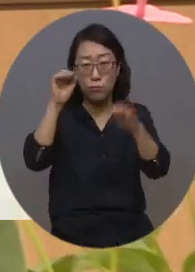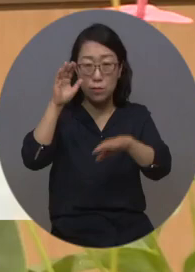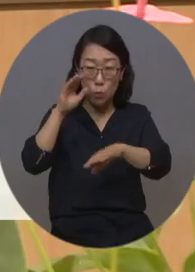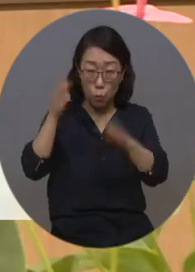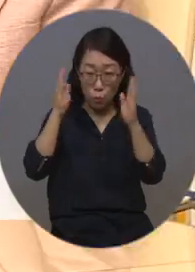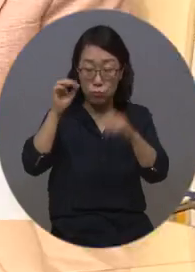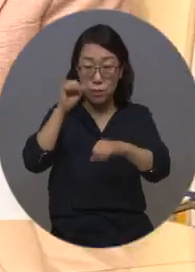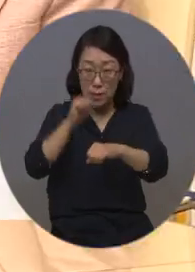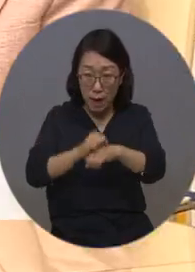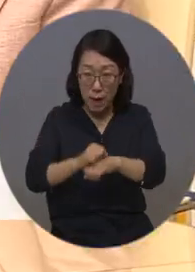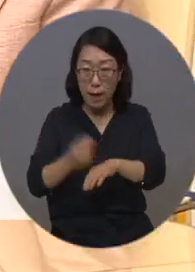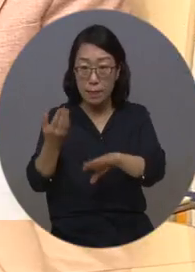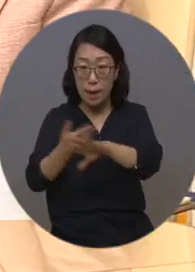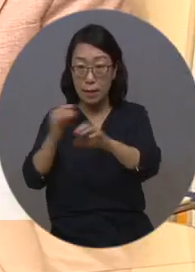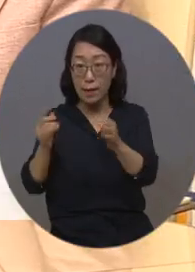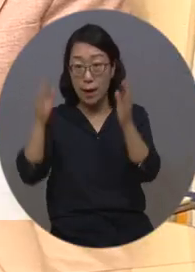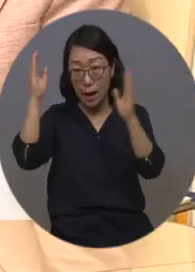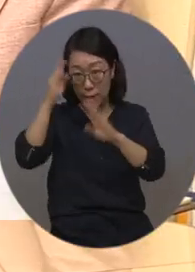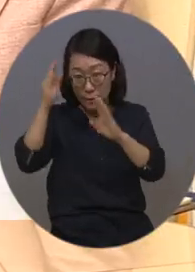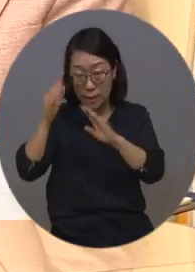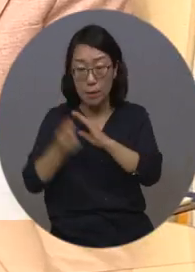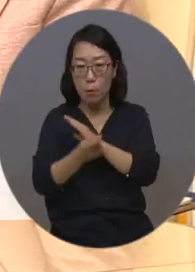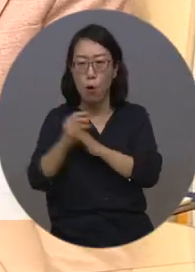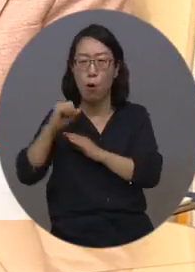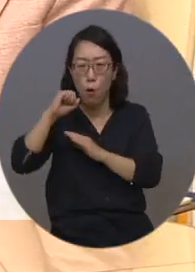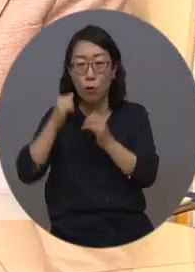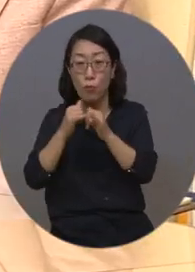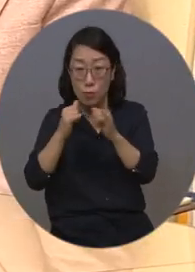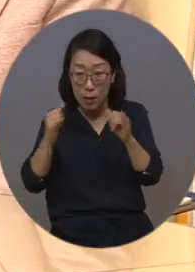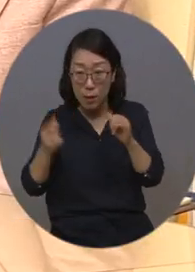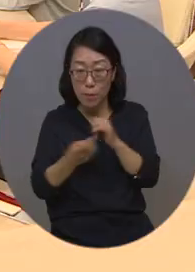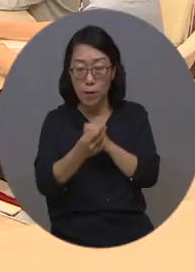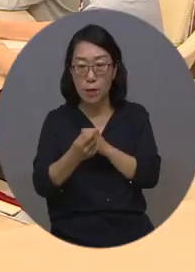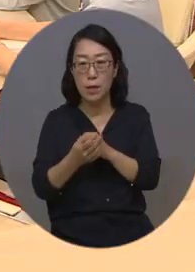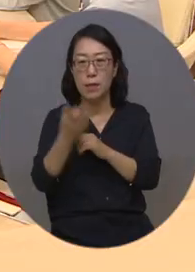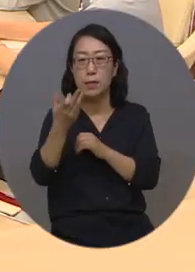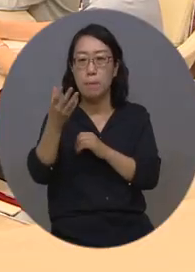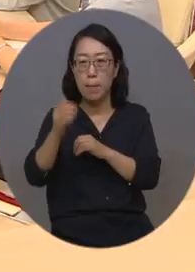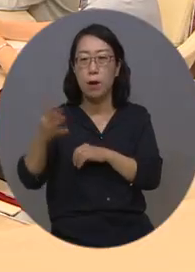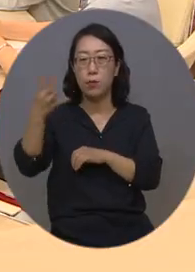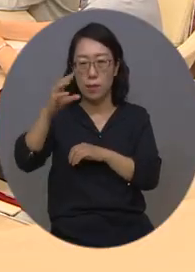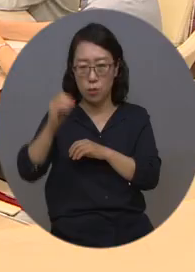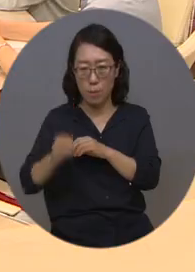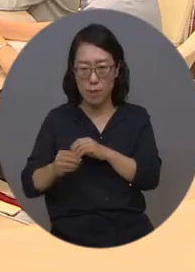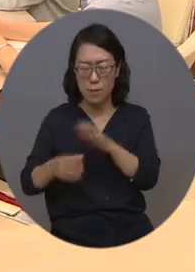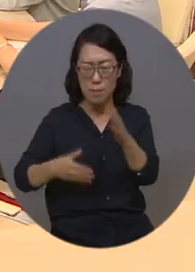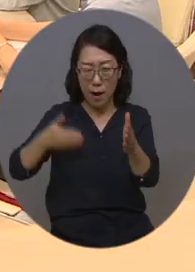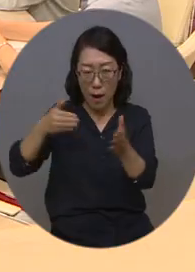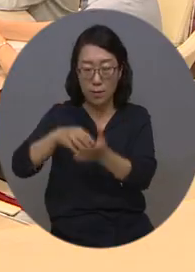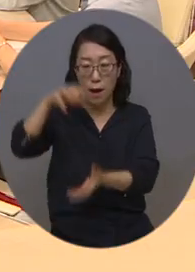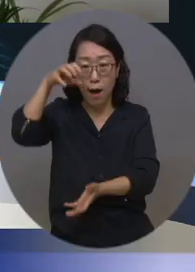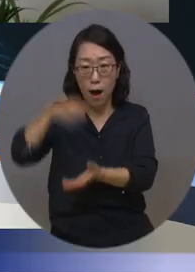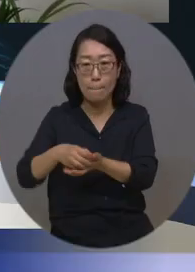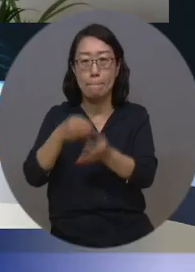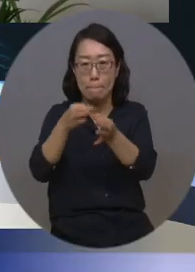유학생 등 현재까지 2,201명에게 18억 4천만 원의 장학금을 지급했습니다.